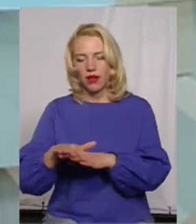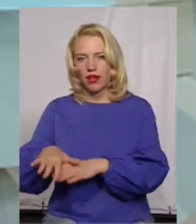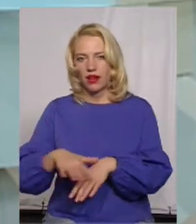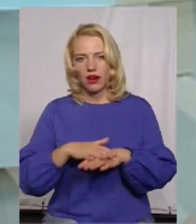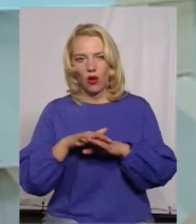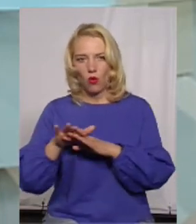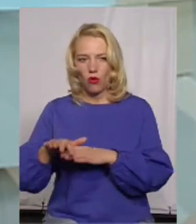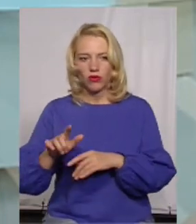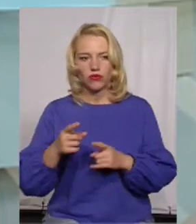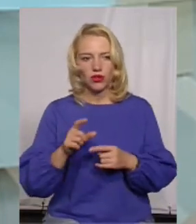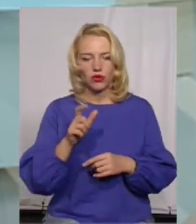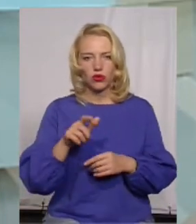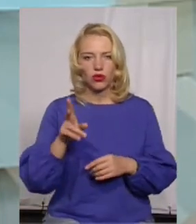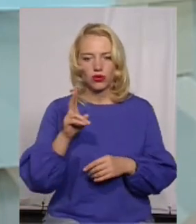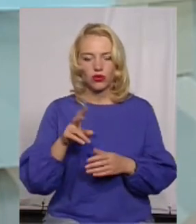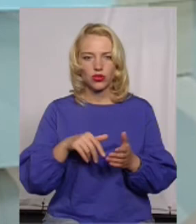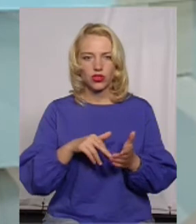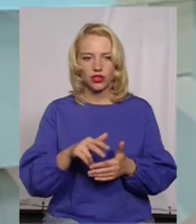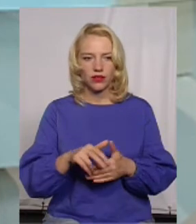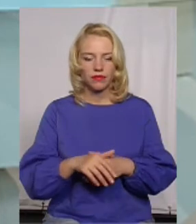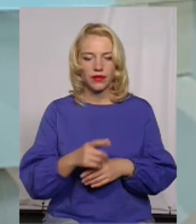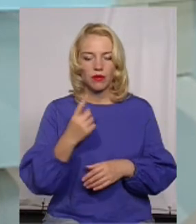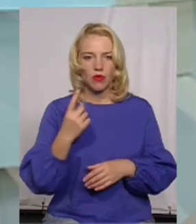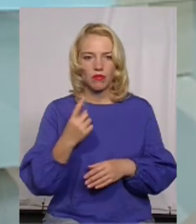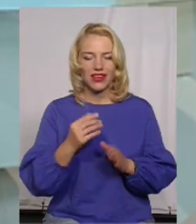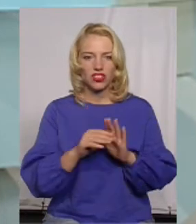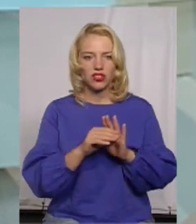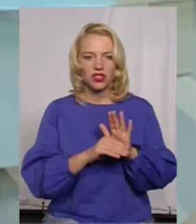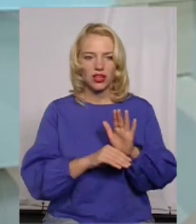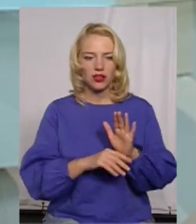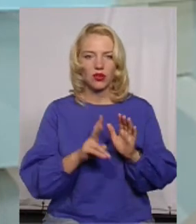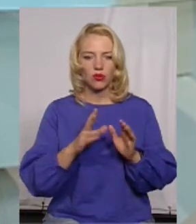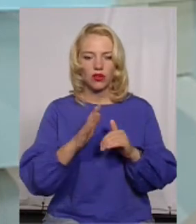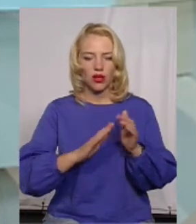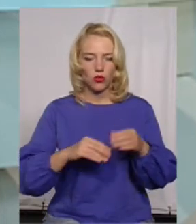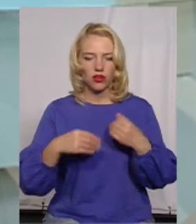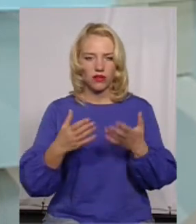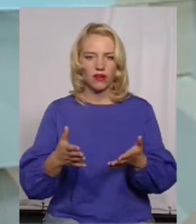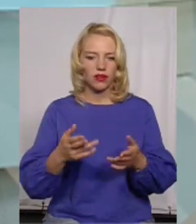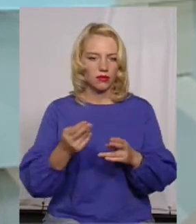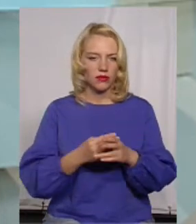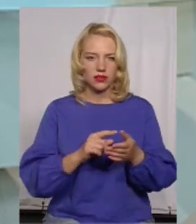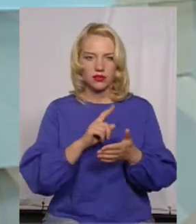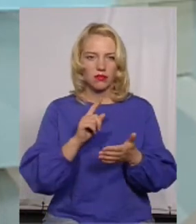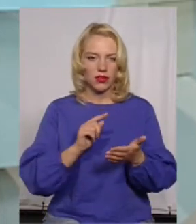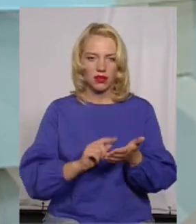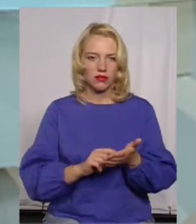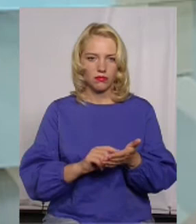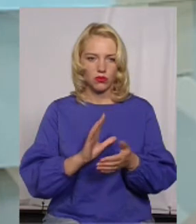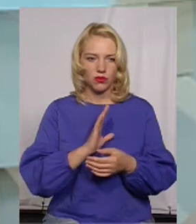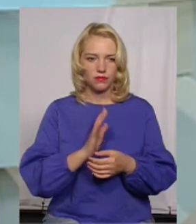То от абоненти, які йшли по першій схемі, кому вдавалися на руки, тут взагалі ніяких питань немає. Тобто, в принципі,